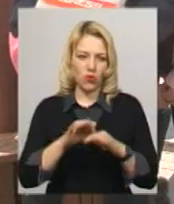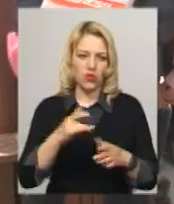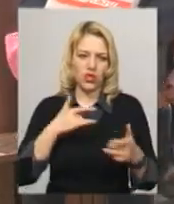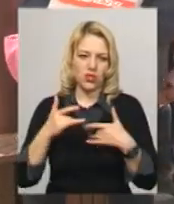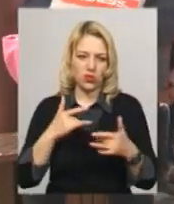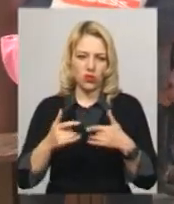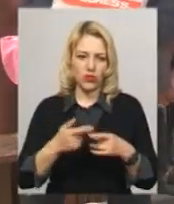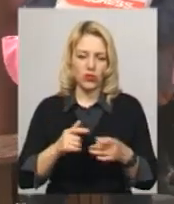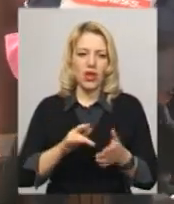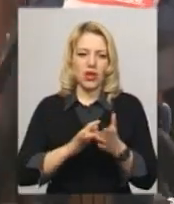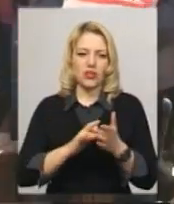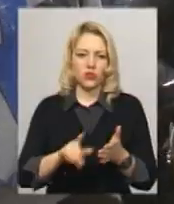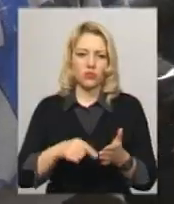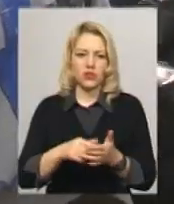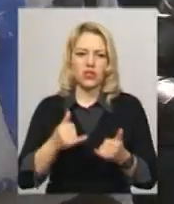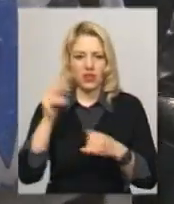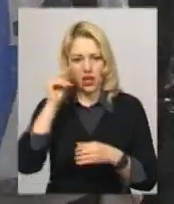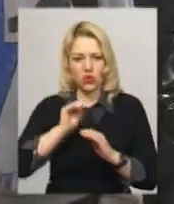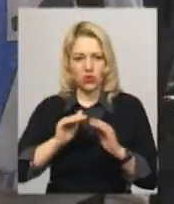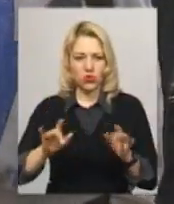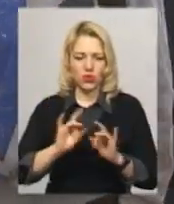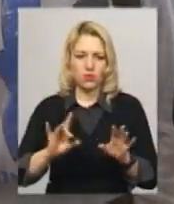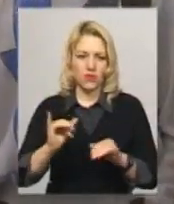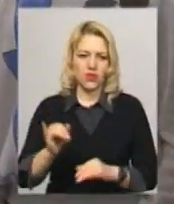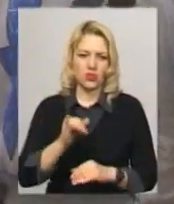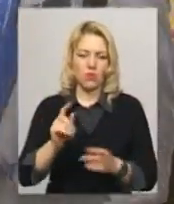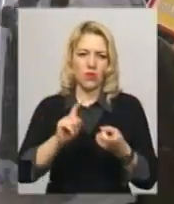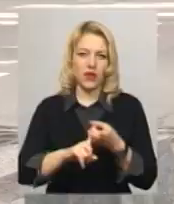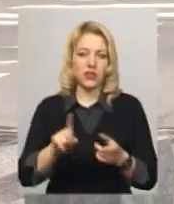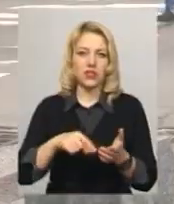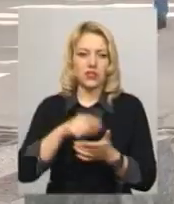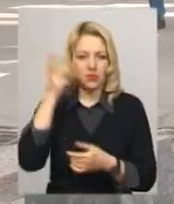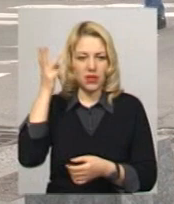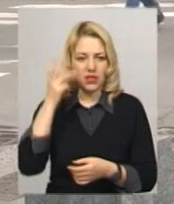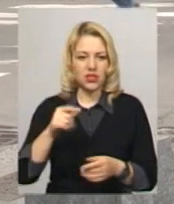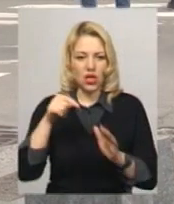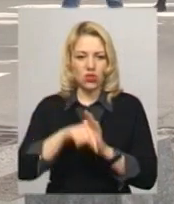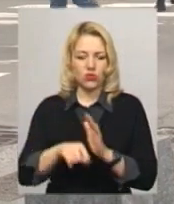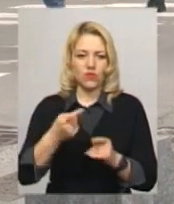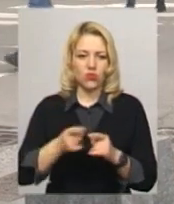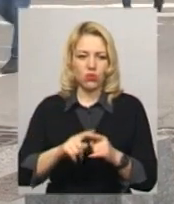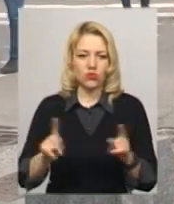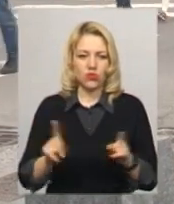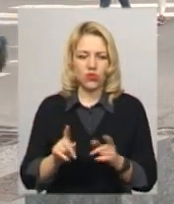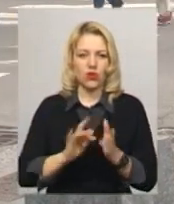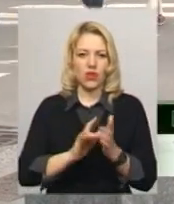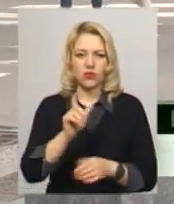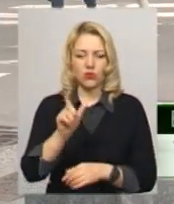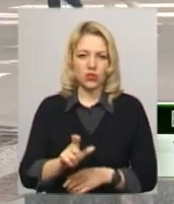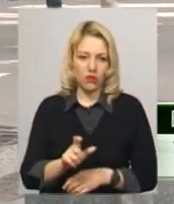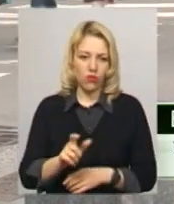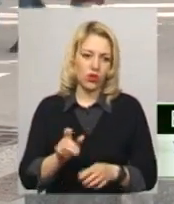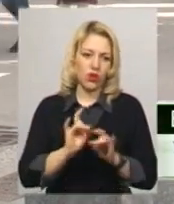театралізовну екскурсію містом для учнів шкіл. Каже, розповідала історії, пов'язані з Хмельницьким. Суть полягає у тому, що екскурсовод